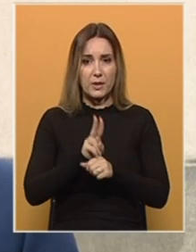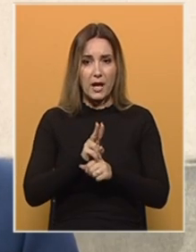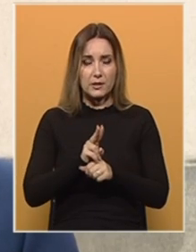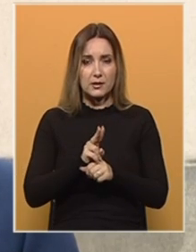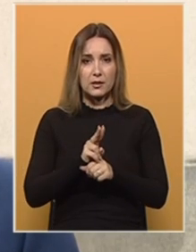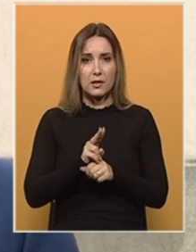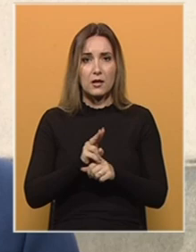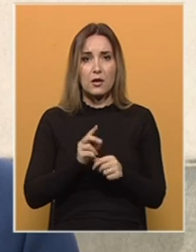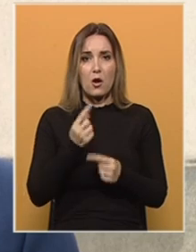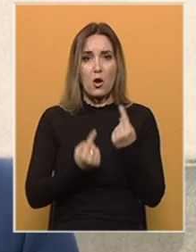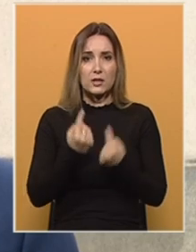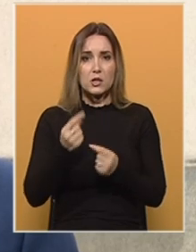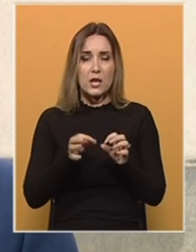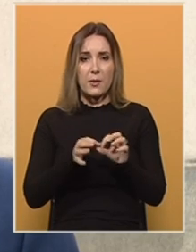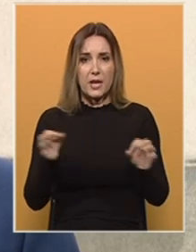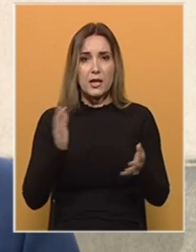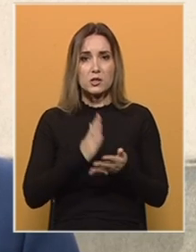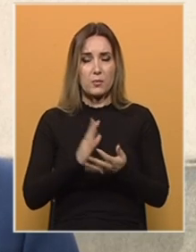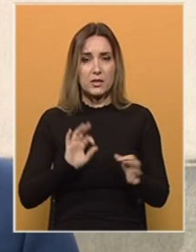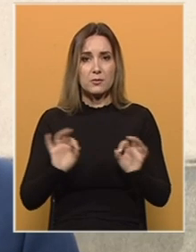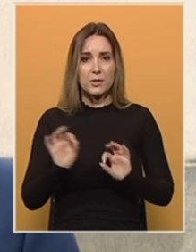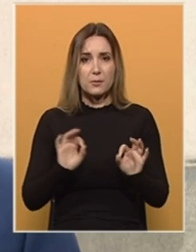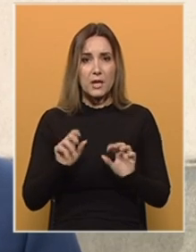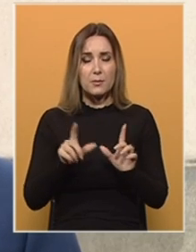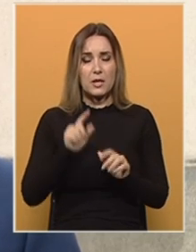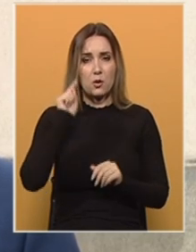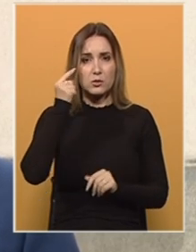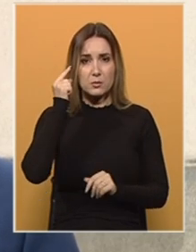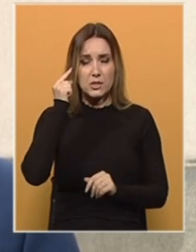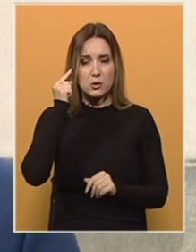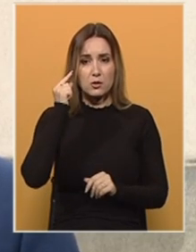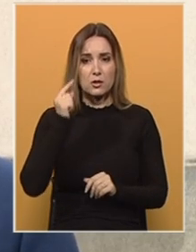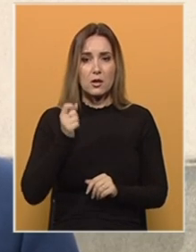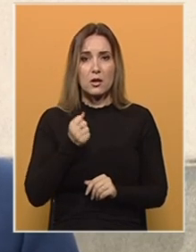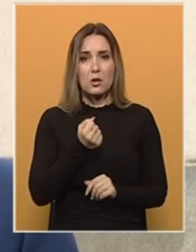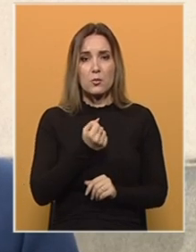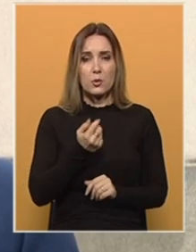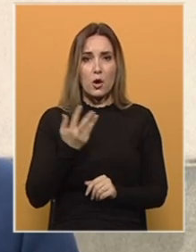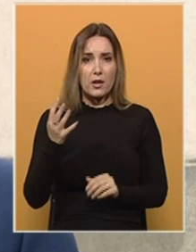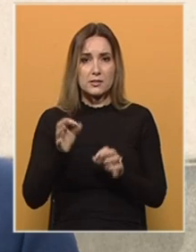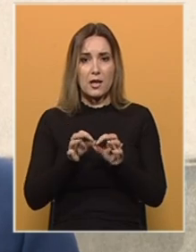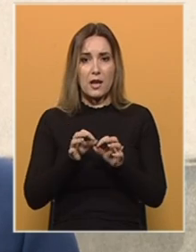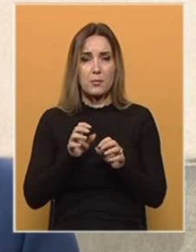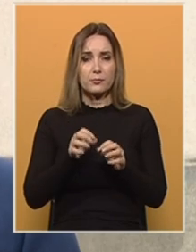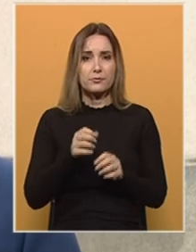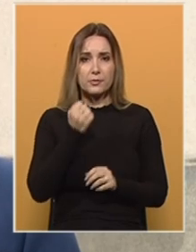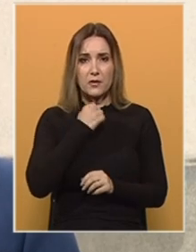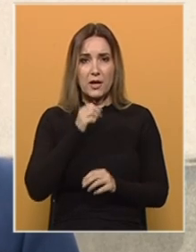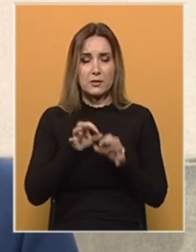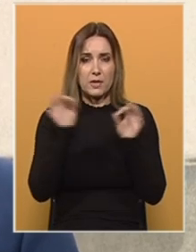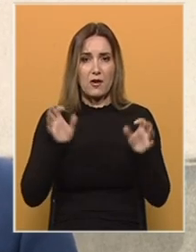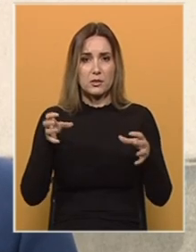obzir sve činjenice, određene mjere će biti pripremljene u smislu i broja lica na javnim i privatnim okupljanjima,